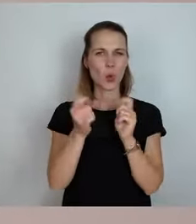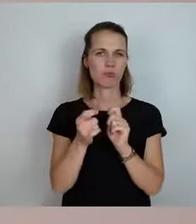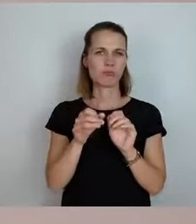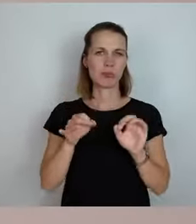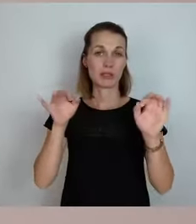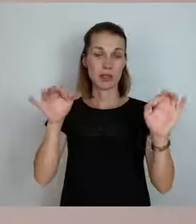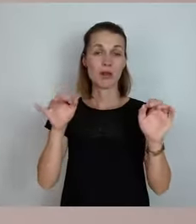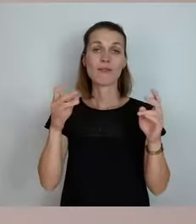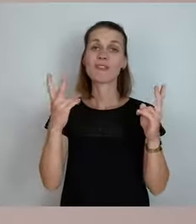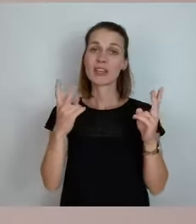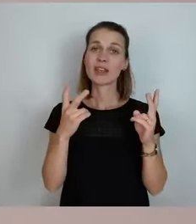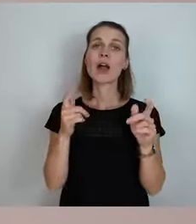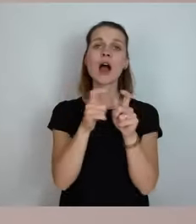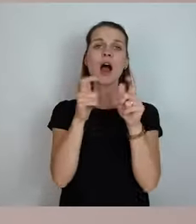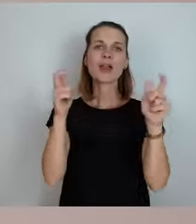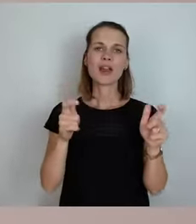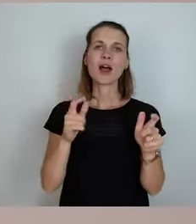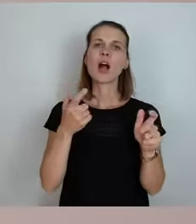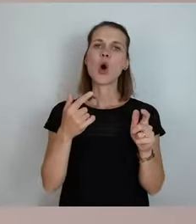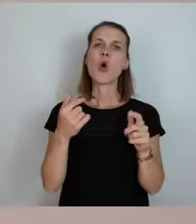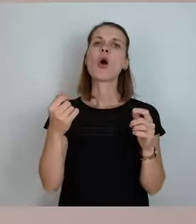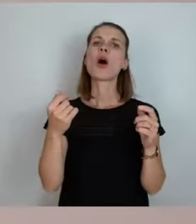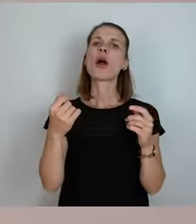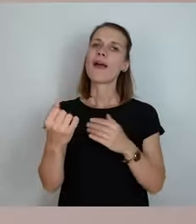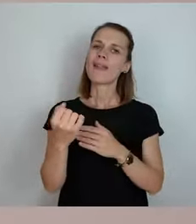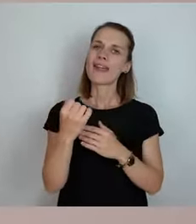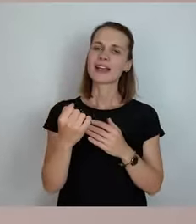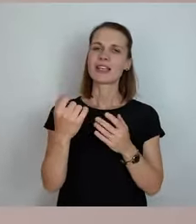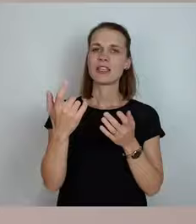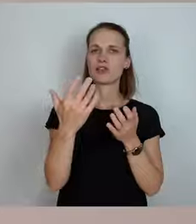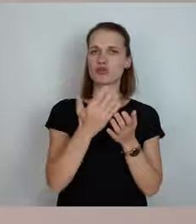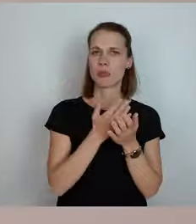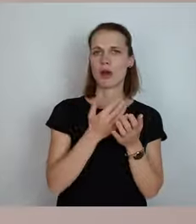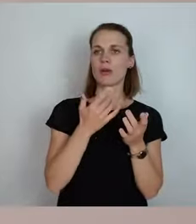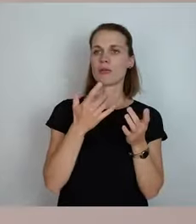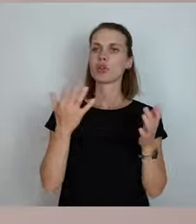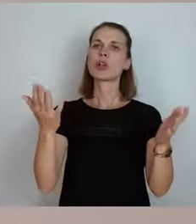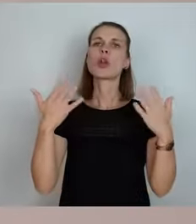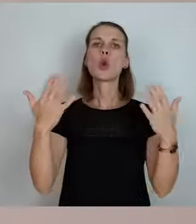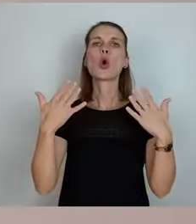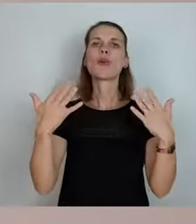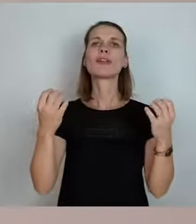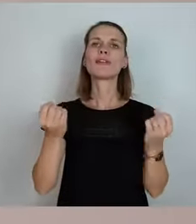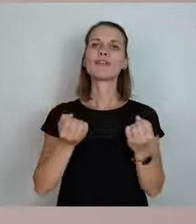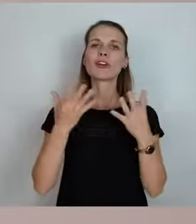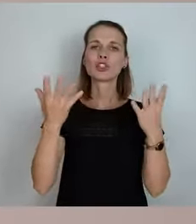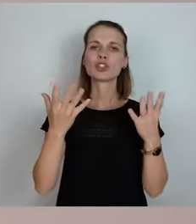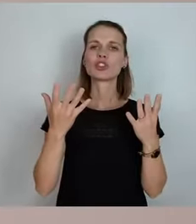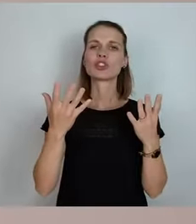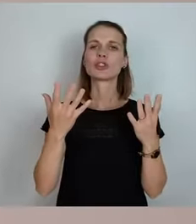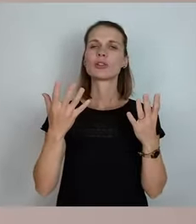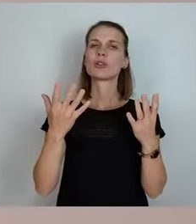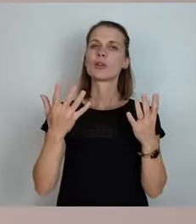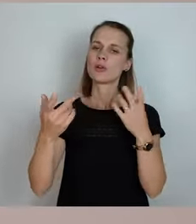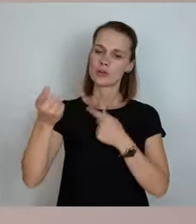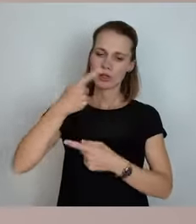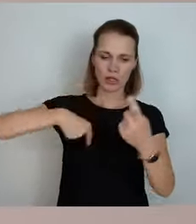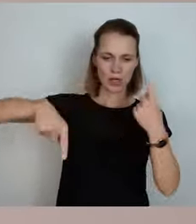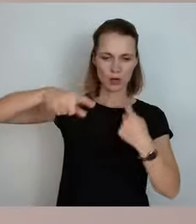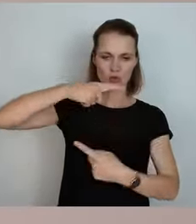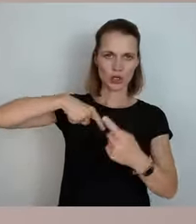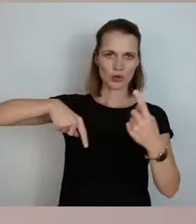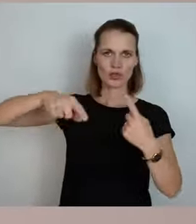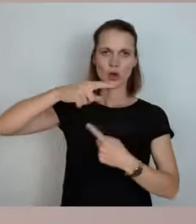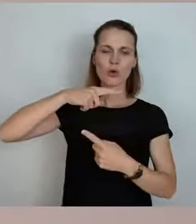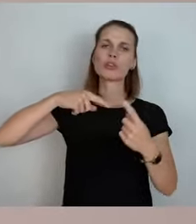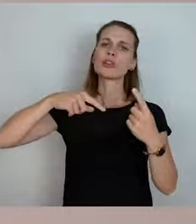sparen. Das heißt, die ganze Raumluft wird frisch, aber die Energie wird vorher entzogen und der neuen Luft, hier reinkommt, wieder zugeführt. Das heißt, ich spare